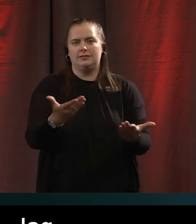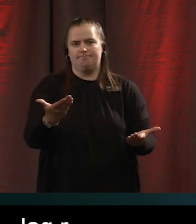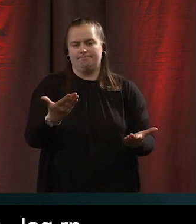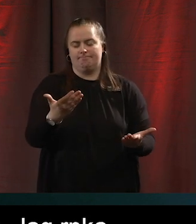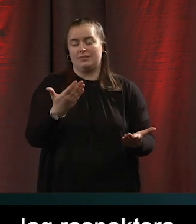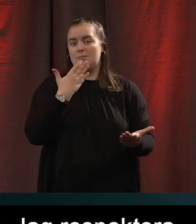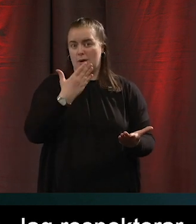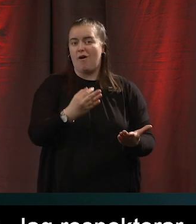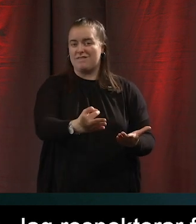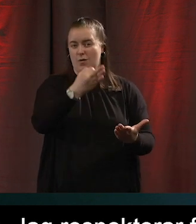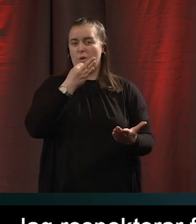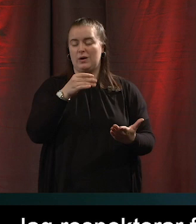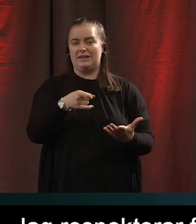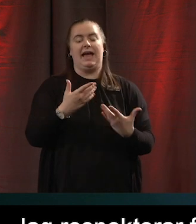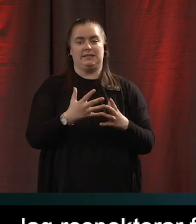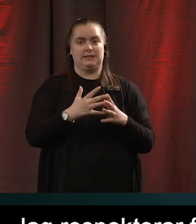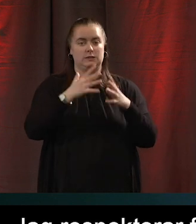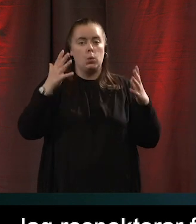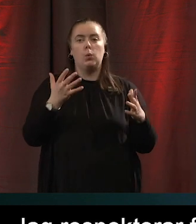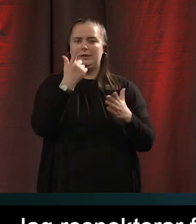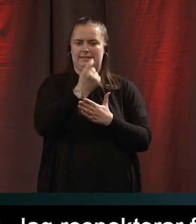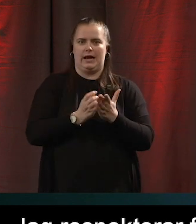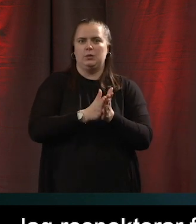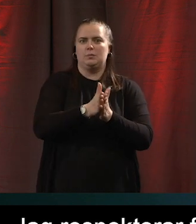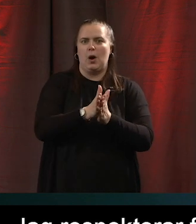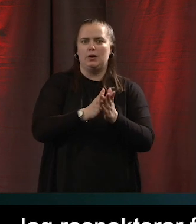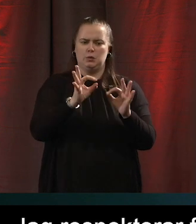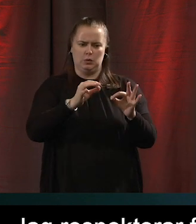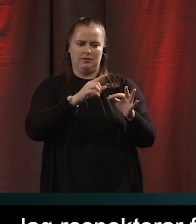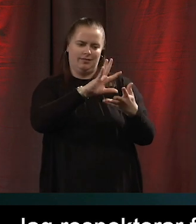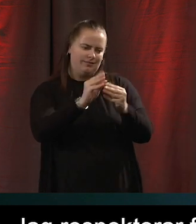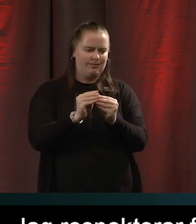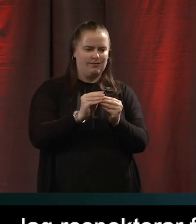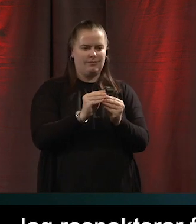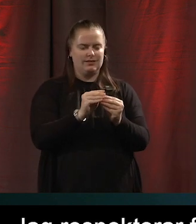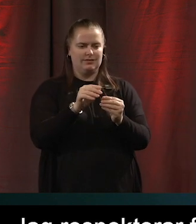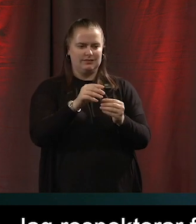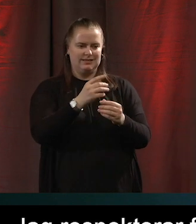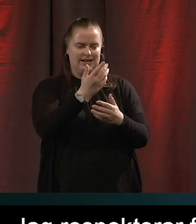som en enorm designutmaning att liksom hur gör man det snabbt och förstå att jag går med på det här